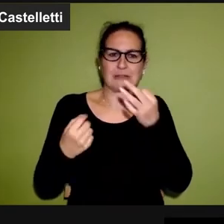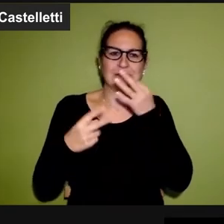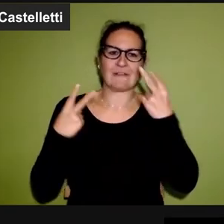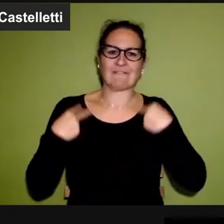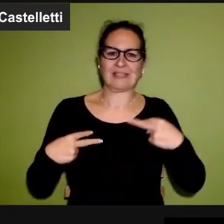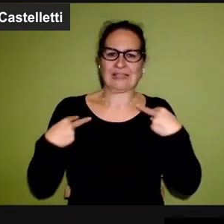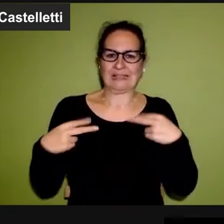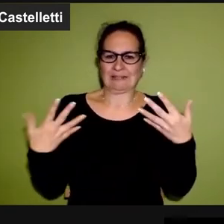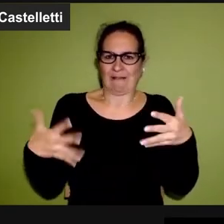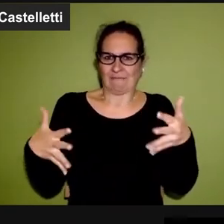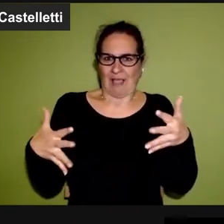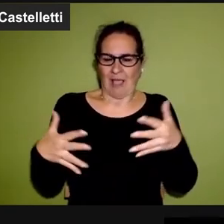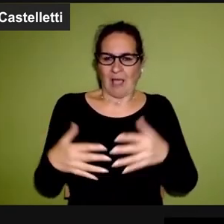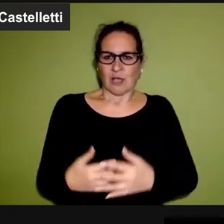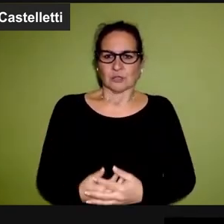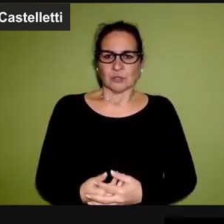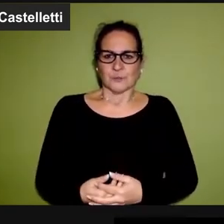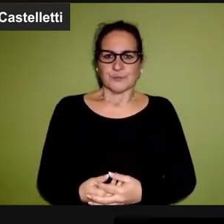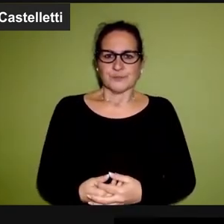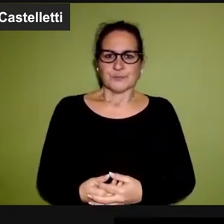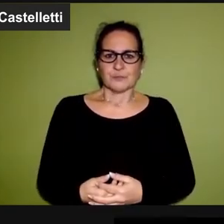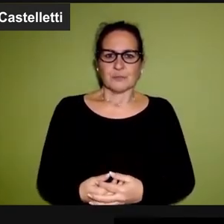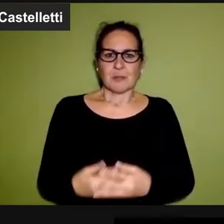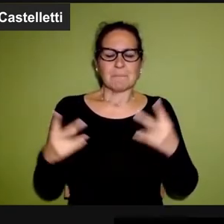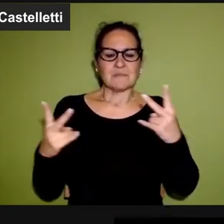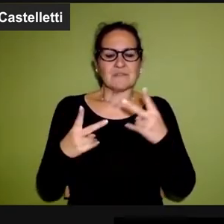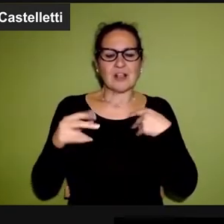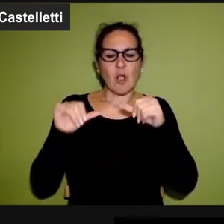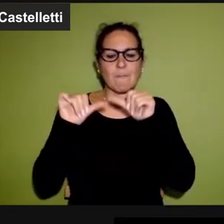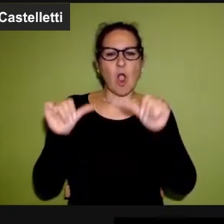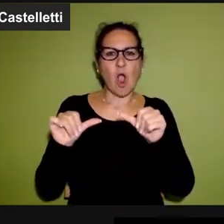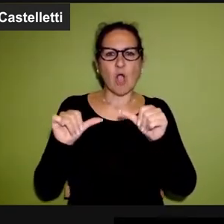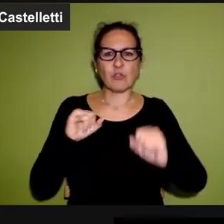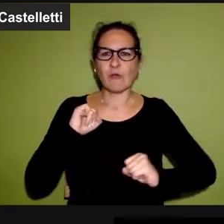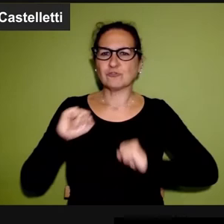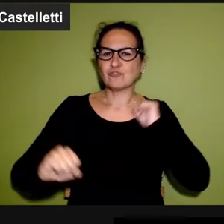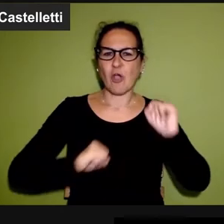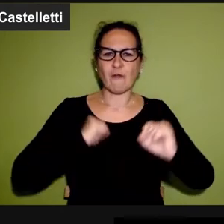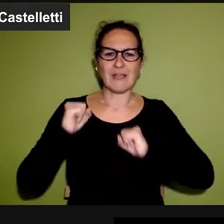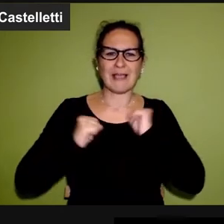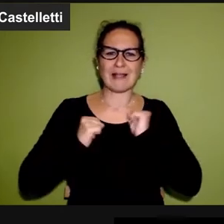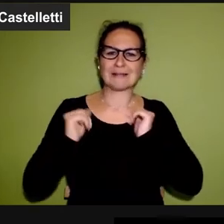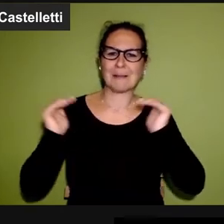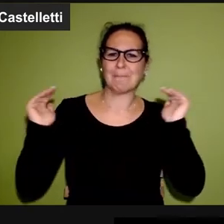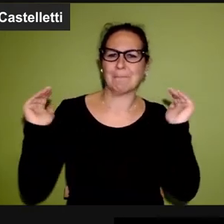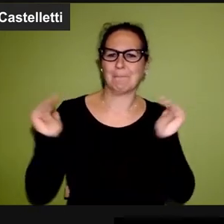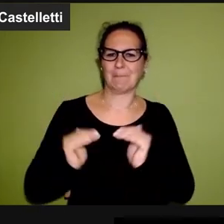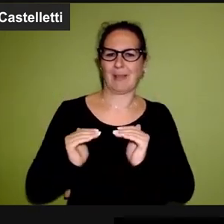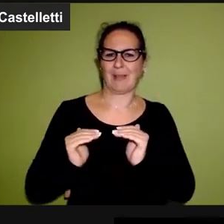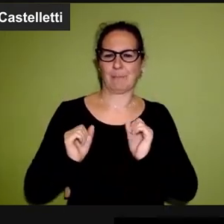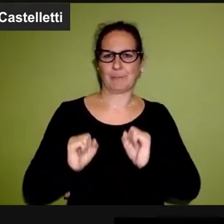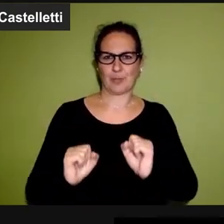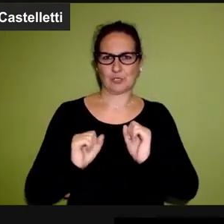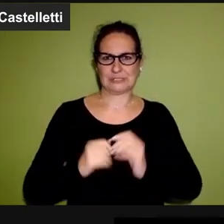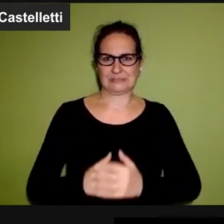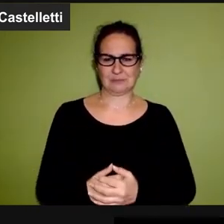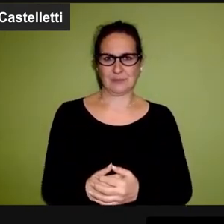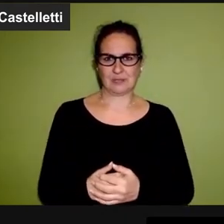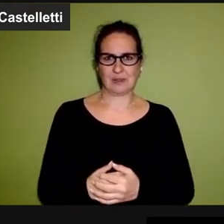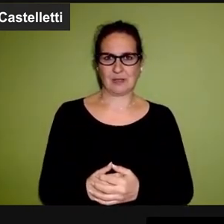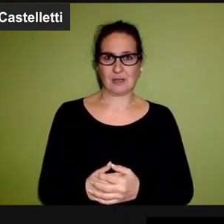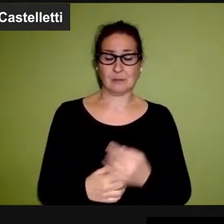quindi aveva molto vissuto, ma nel modo meno doloroso e meno angoscioso